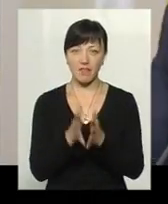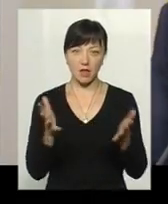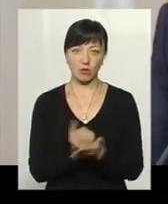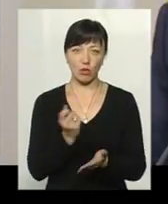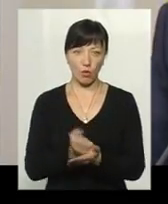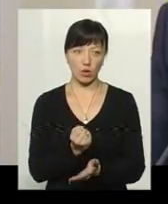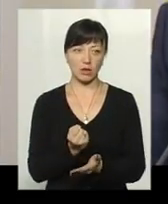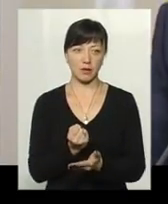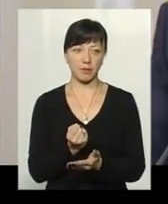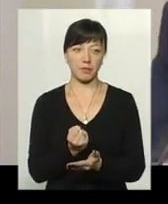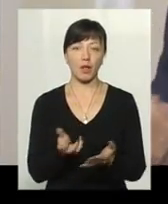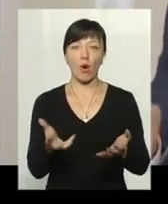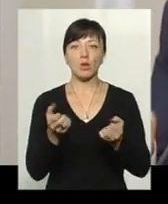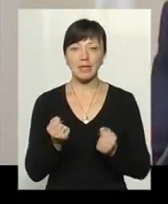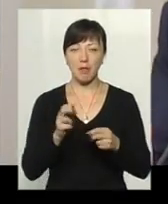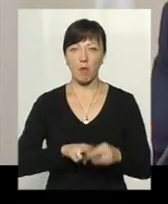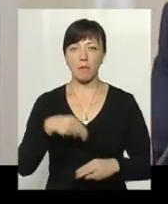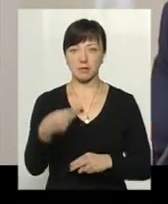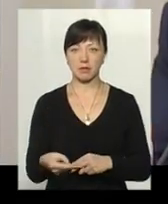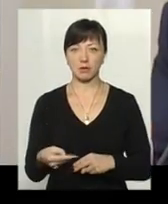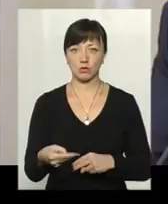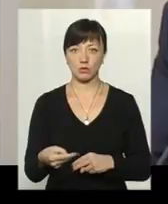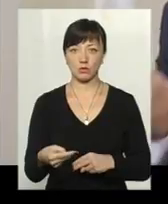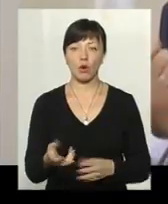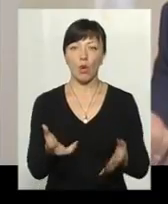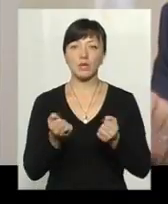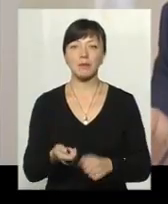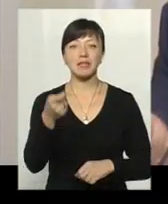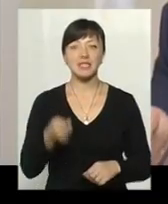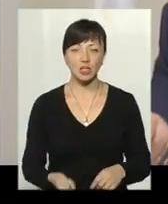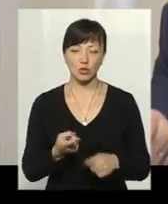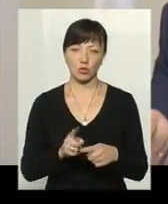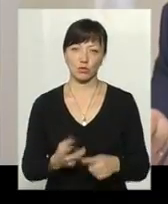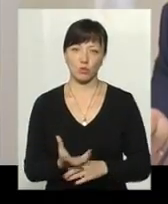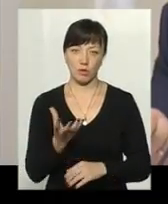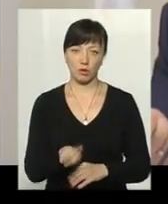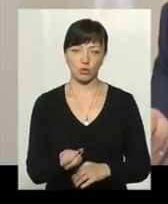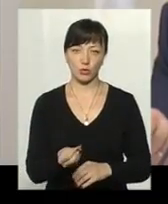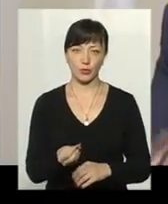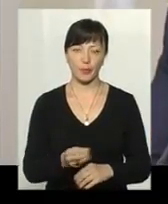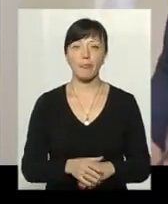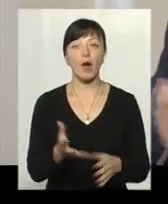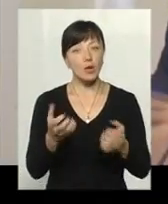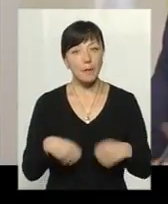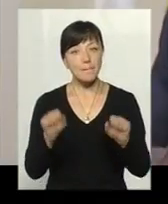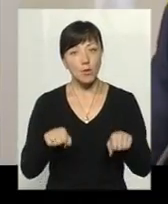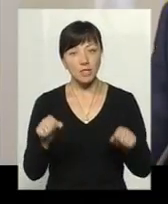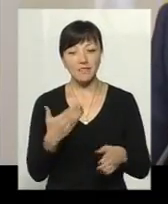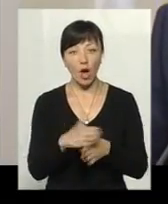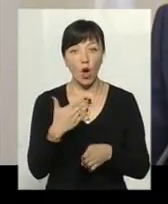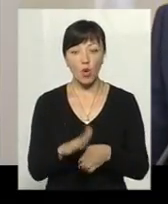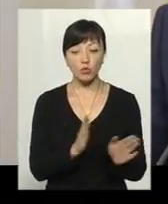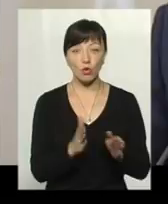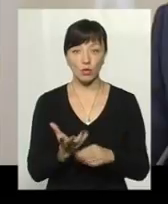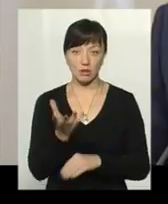доходи, отримала компенсацію, отримала знижку на цю оплату, отримала можливості розстрочки.